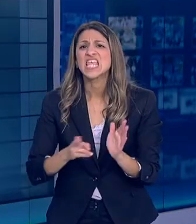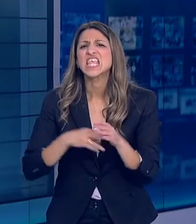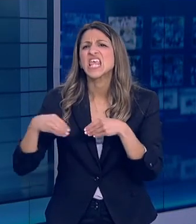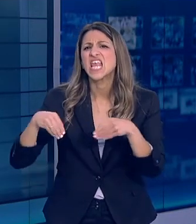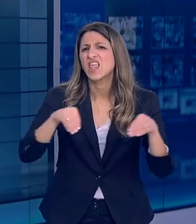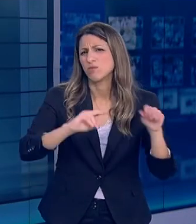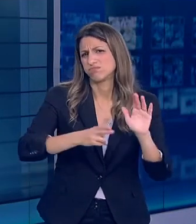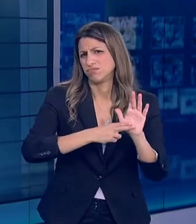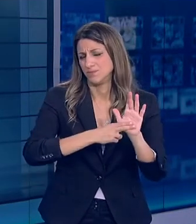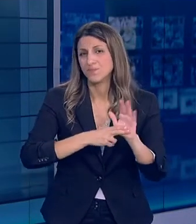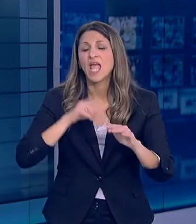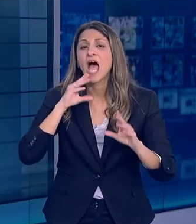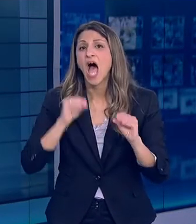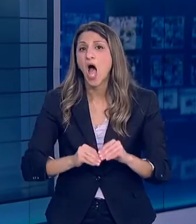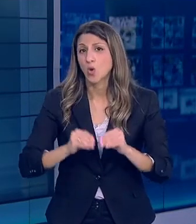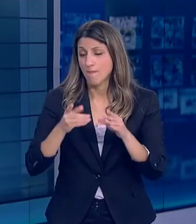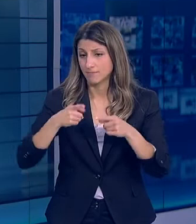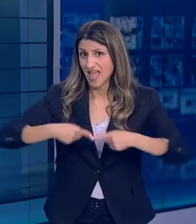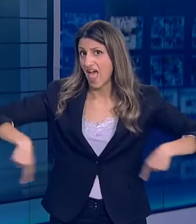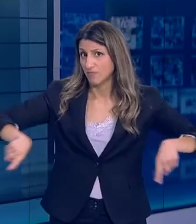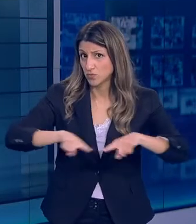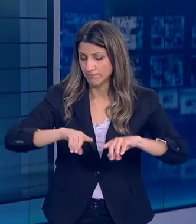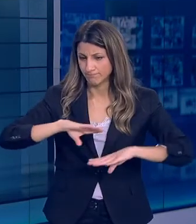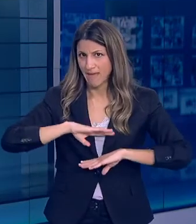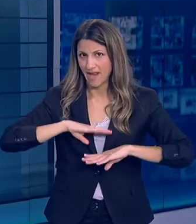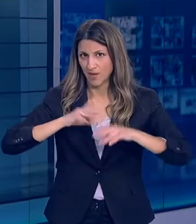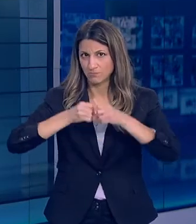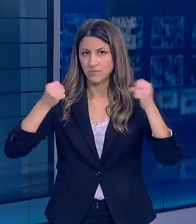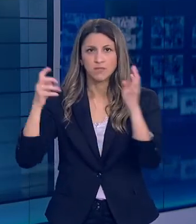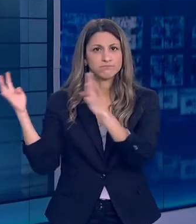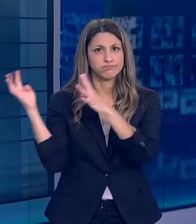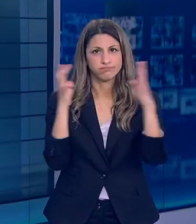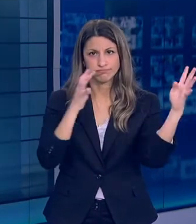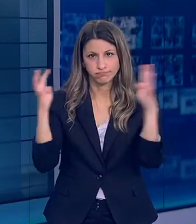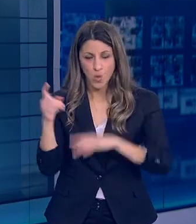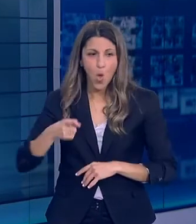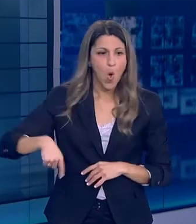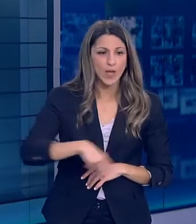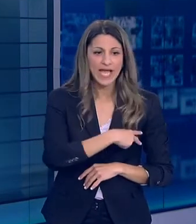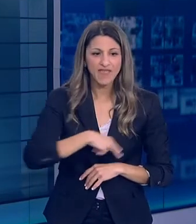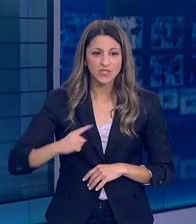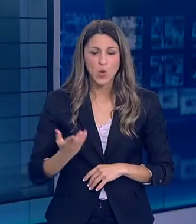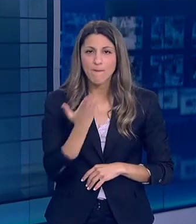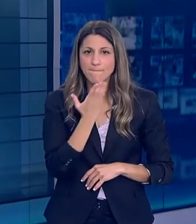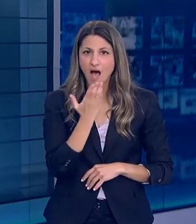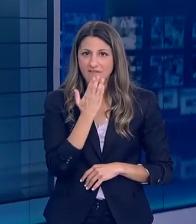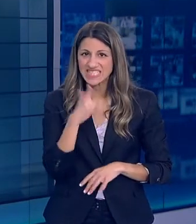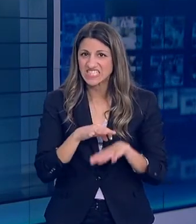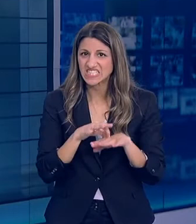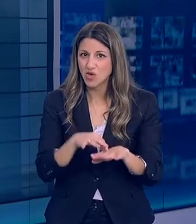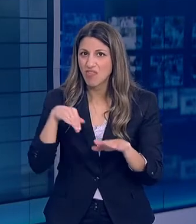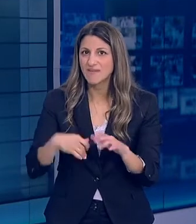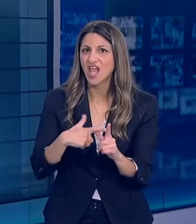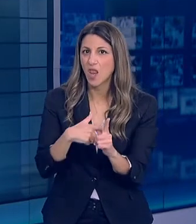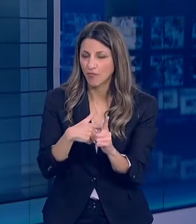αιθουσών Ενώ η χρήση της μάσκας είναι προαιρετική Για εκπαιδευτικούς και μαθητές Και στο σχολείο Αλλά και στα σχολικά λεωφορεία Οι